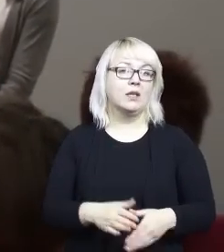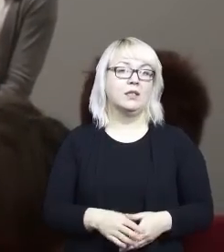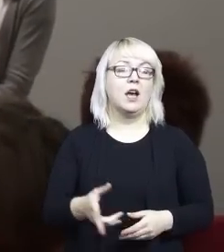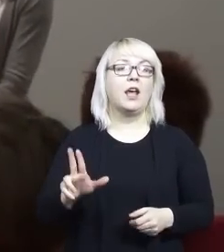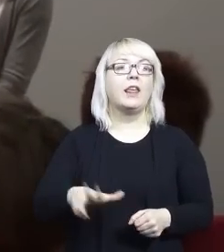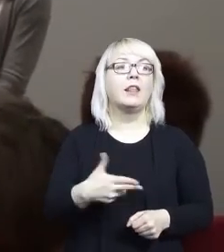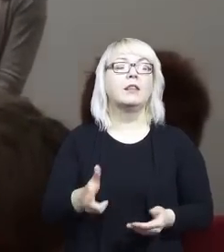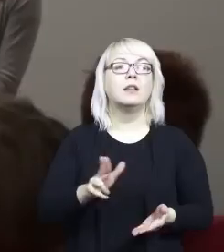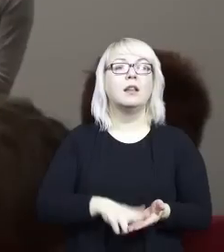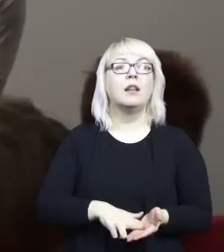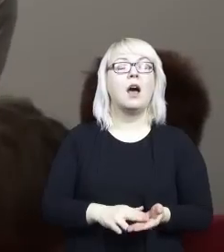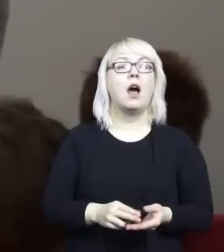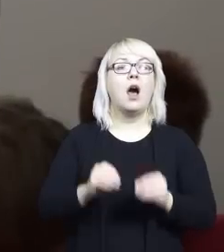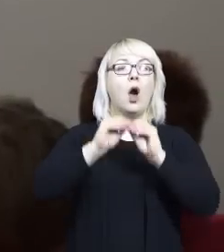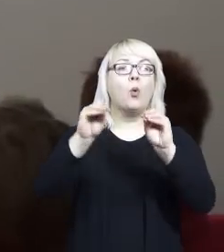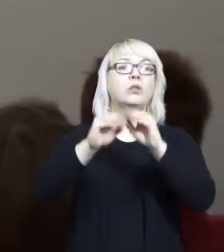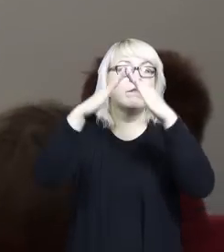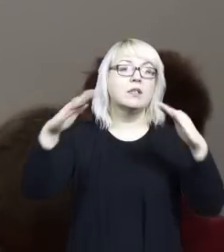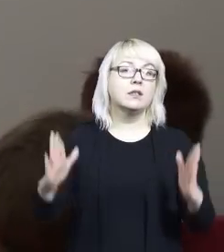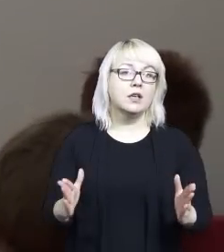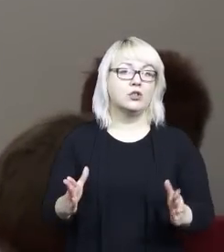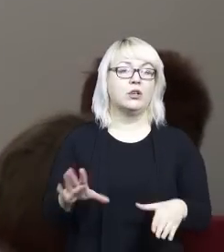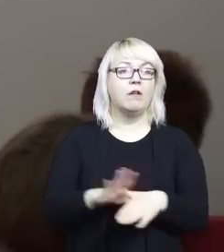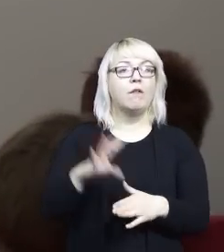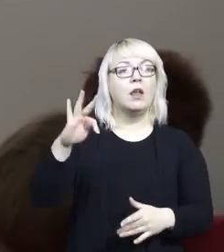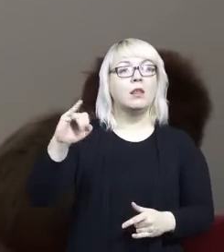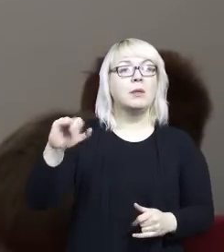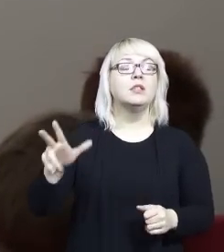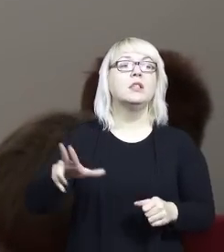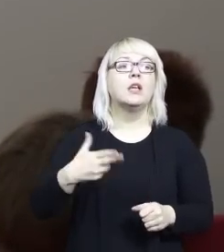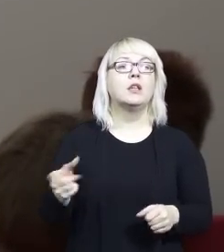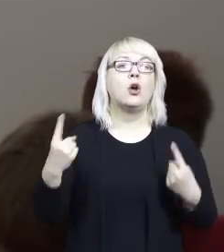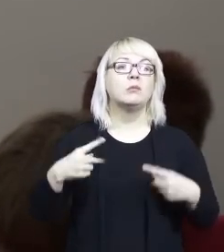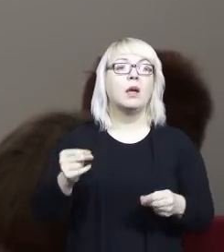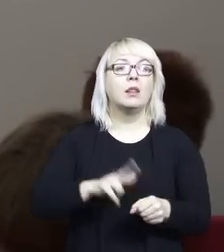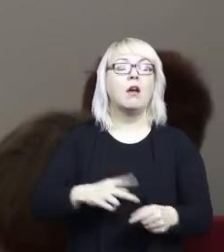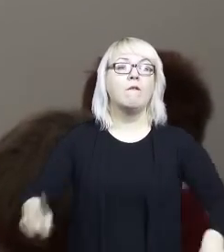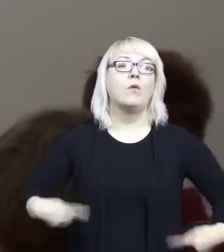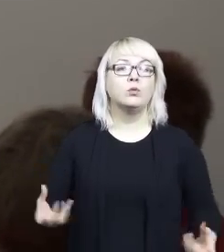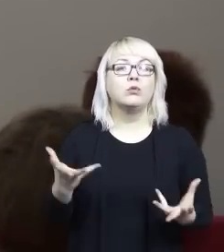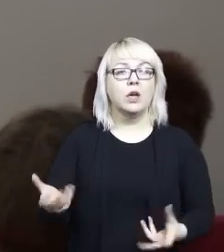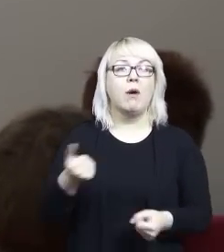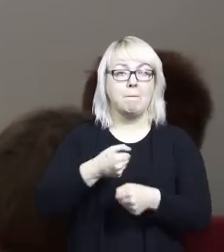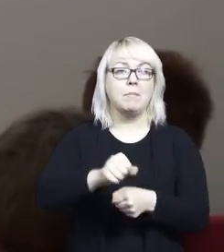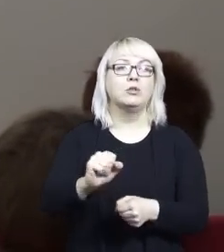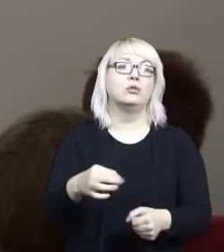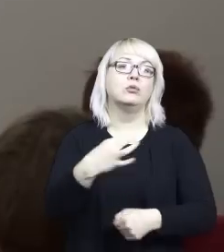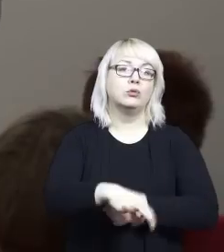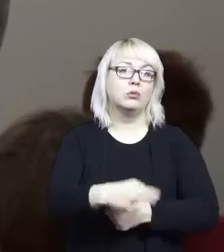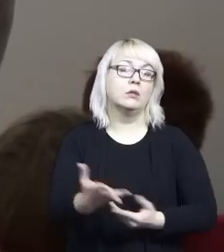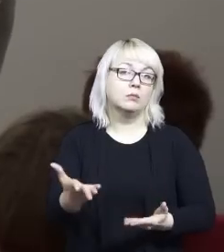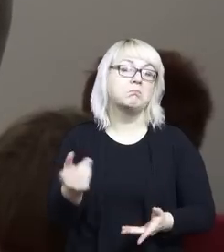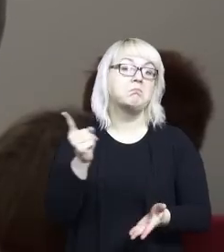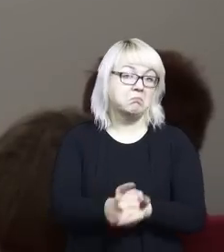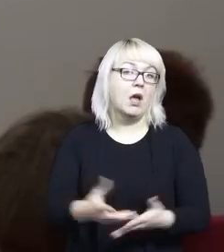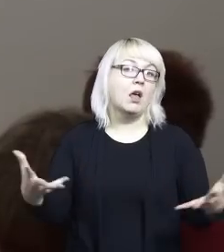w Tbilisi, gdzie osoba na wózku chciała być studentem, ponieważ zdała egzaminy, więc uczelnia nie